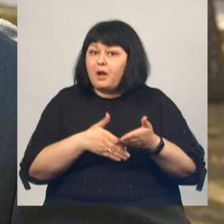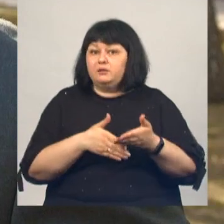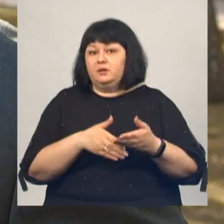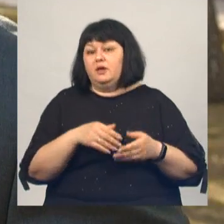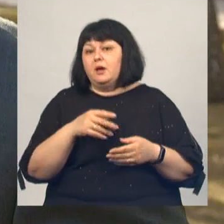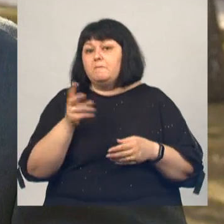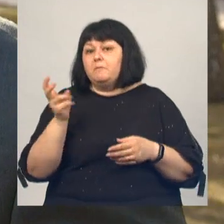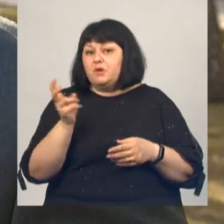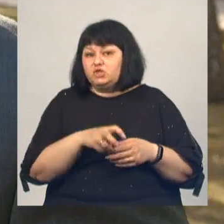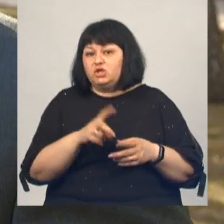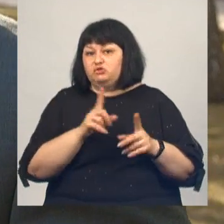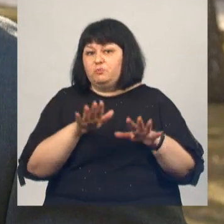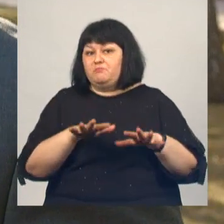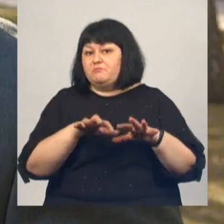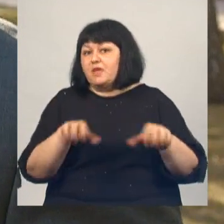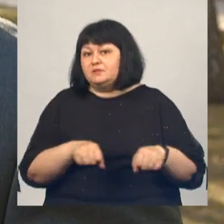пришли за нефть.